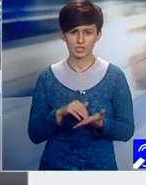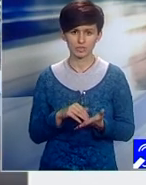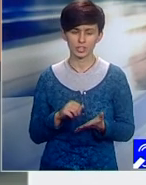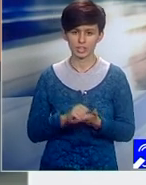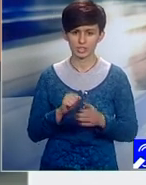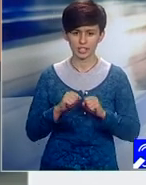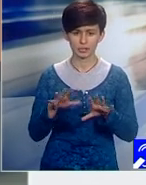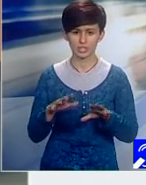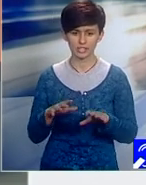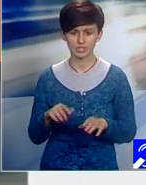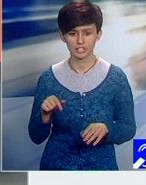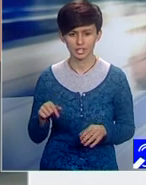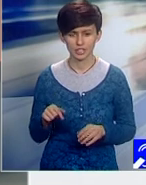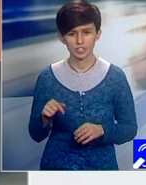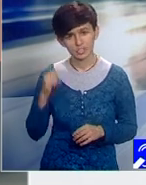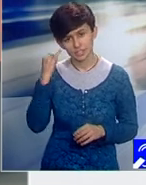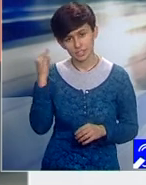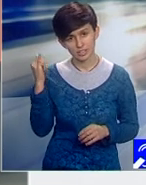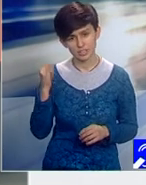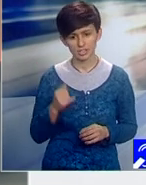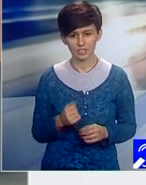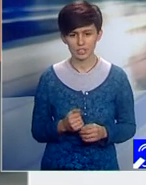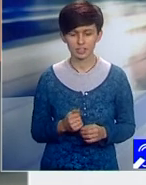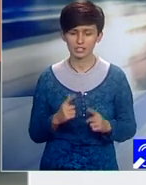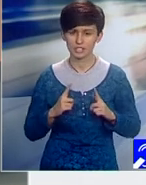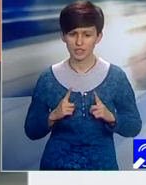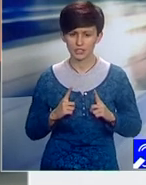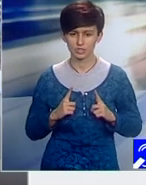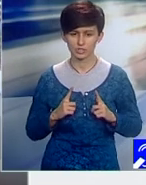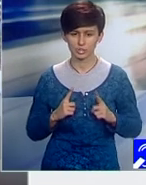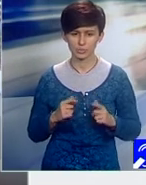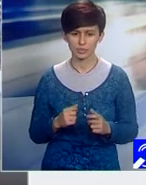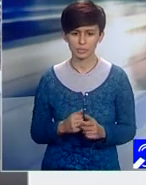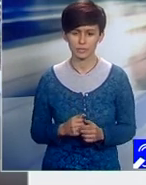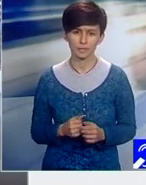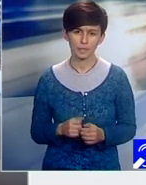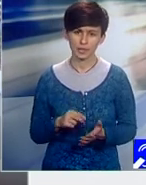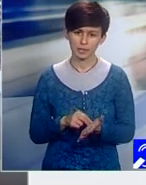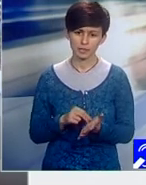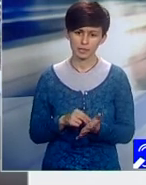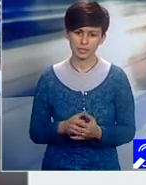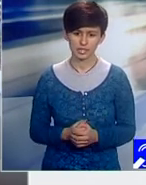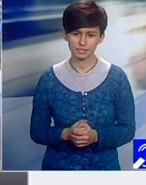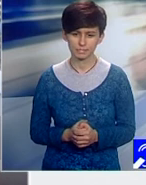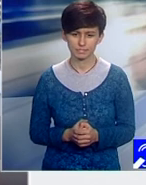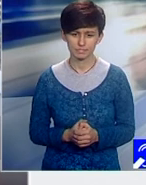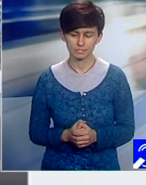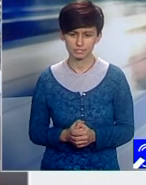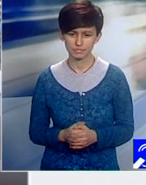de vedere să așteptăm și înspre propunere. Ce s-a întâmplat astăzi?